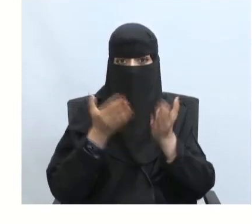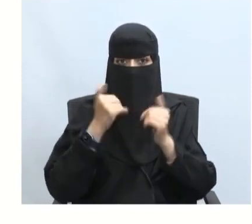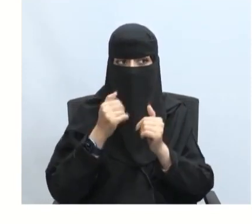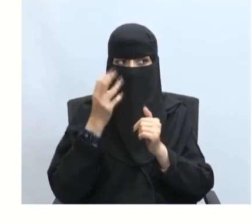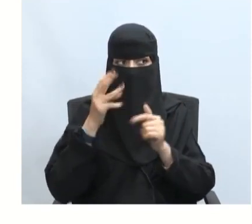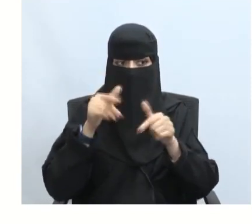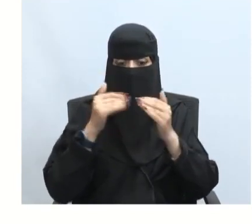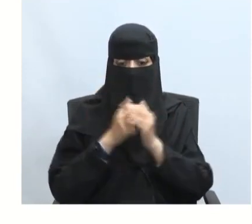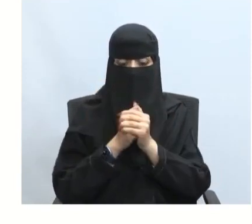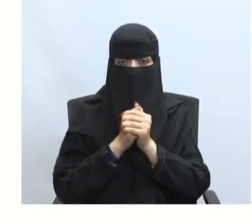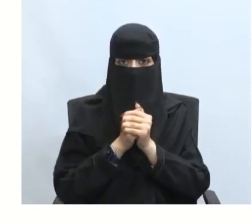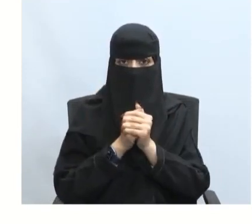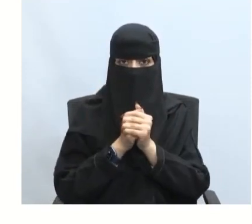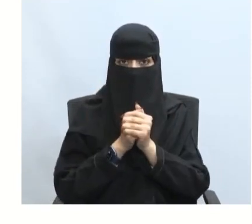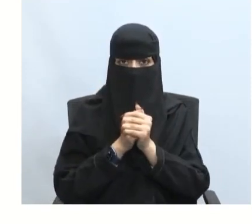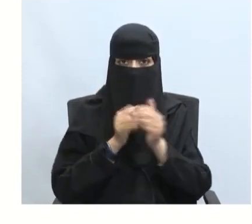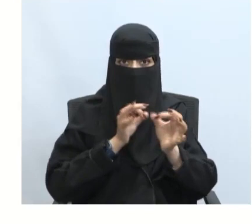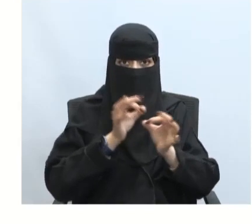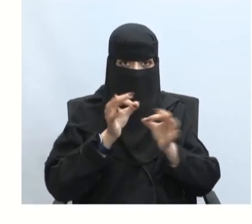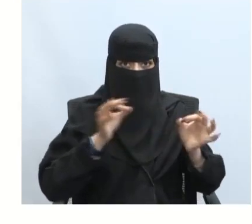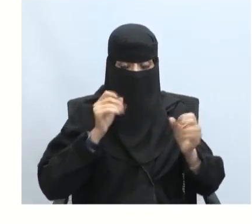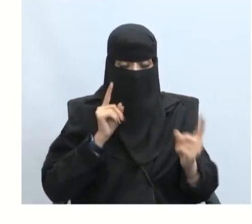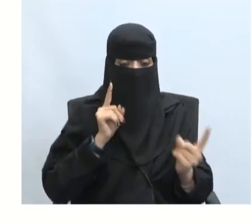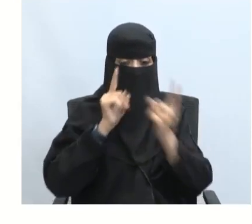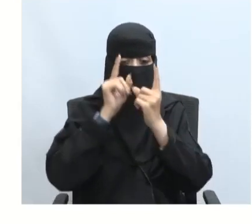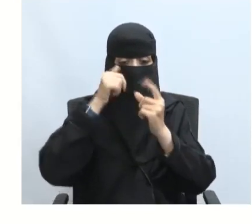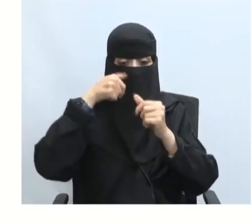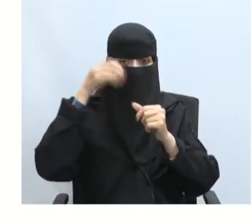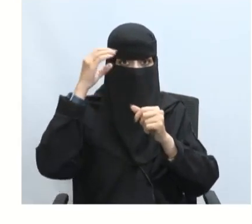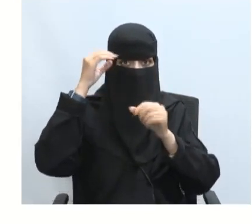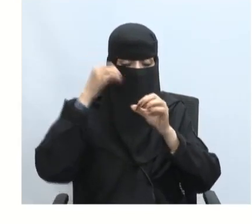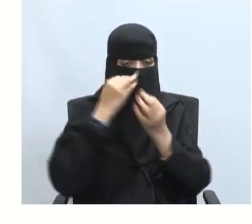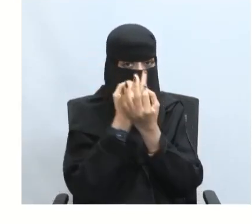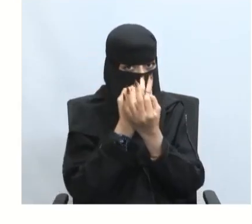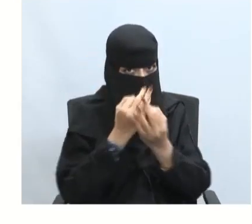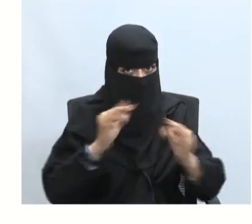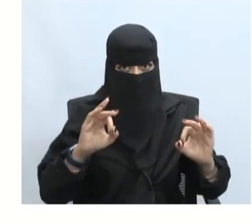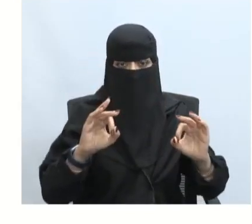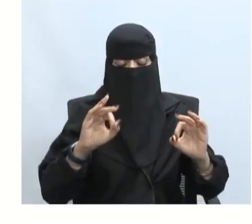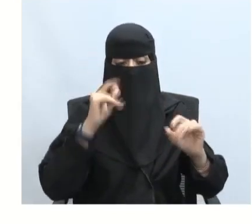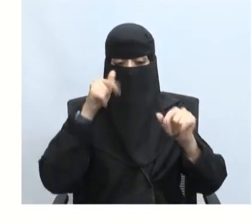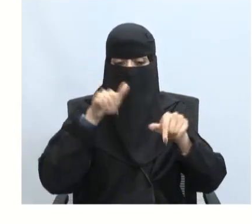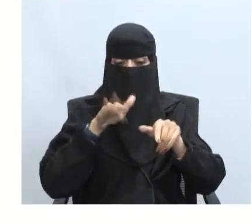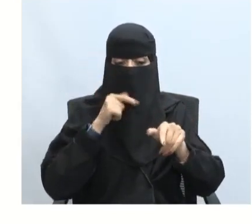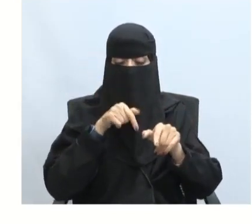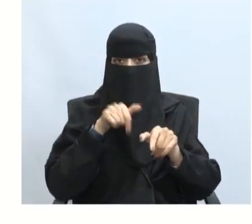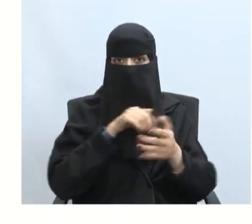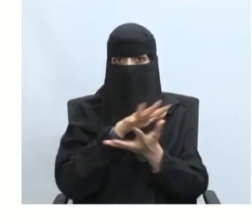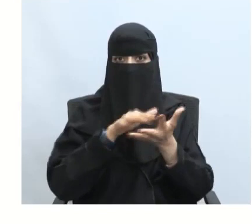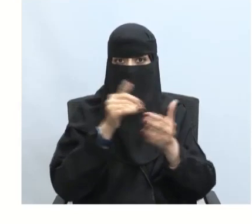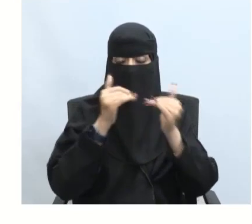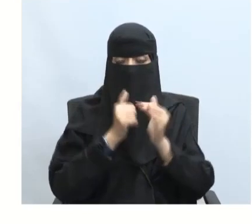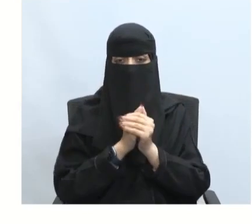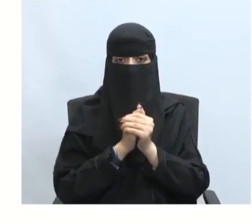ثالثا تخطيط الموقف بارك الله فيكم التخطيط العلمي والمتكامل